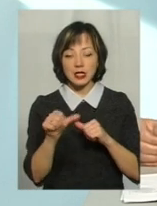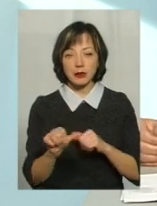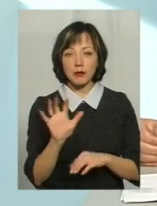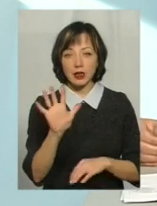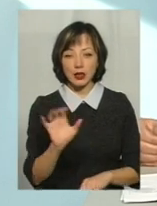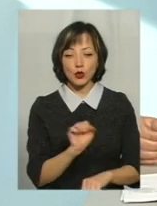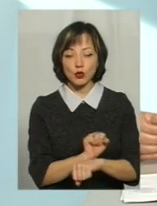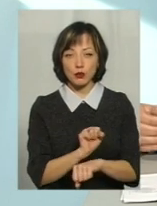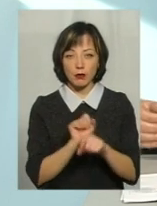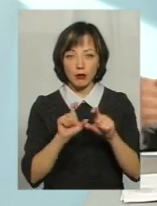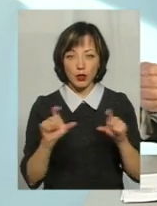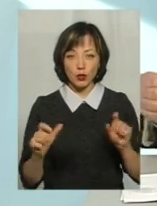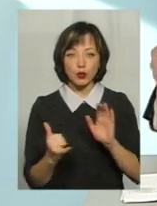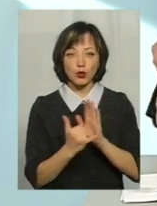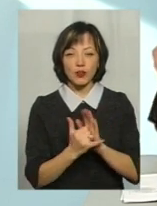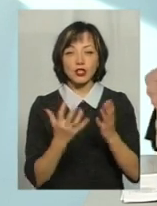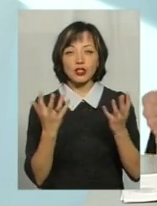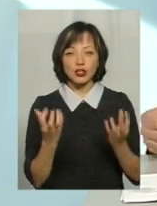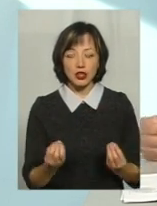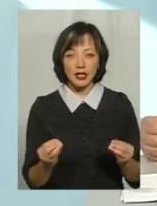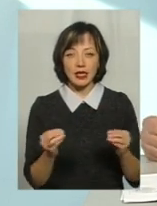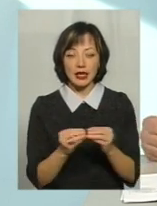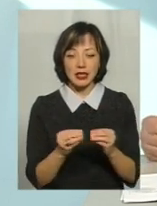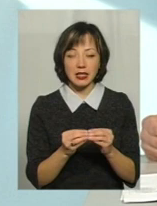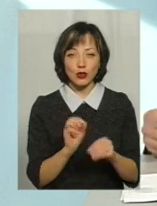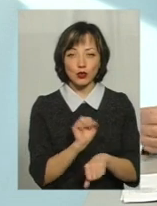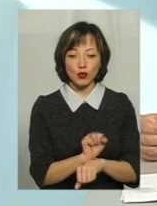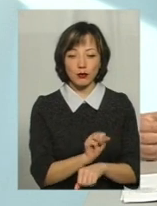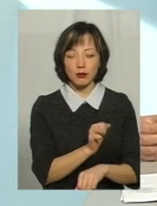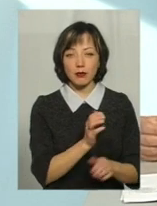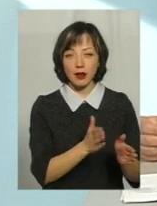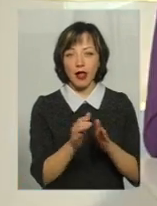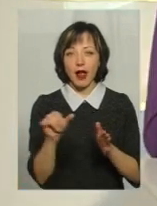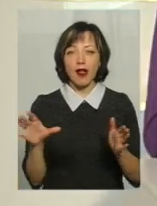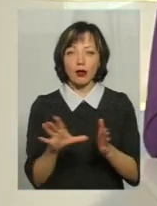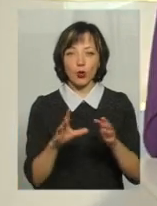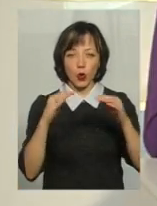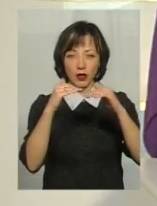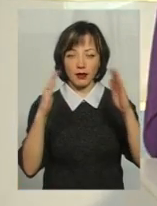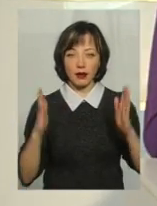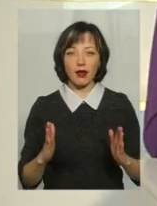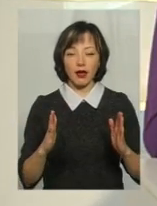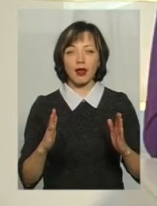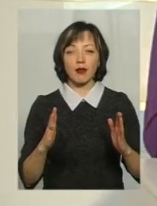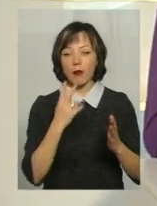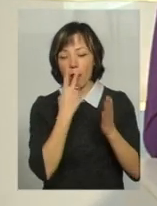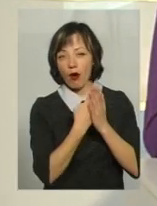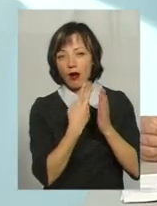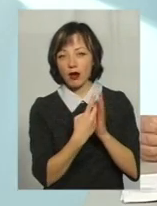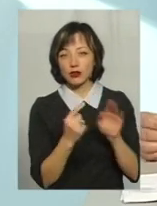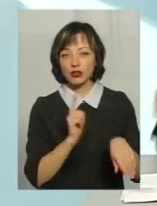зупинок, встановити ще на 10 зупинках електронні табло, які будуть показувати час